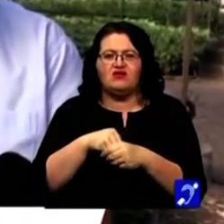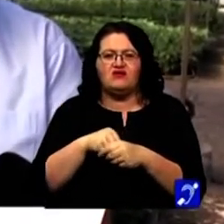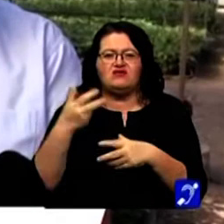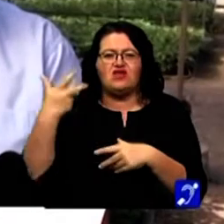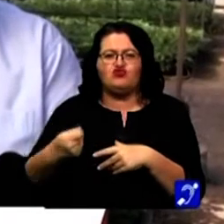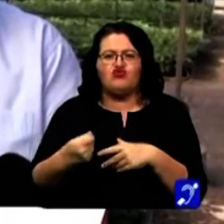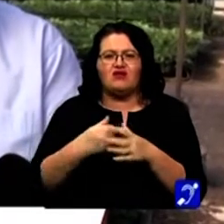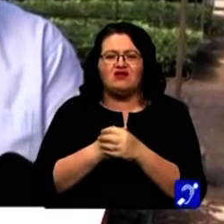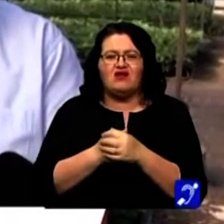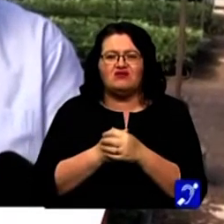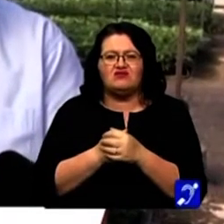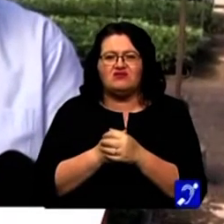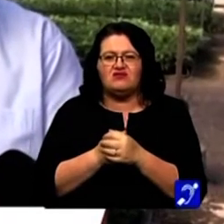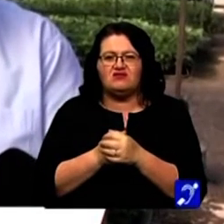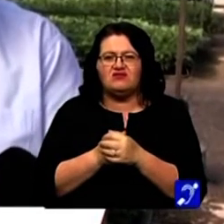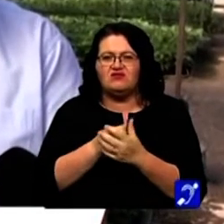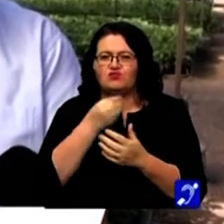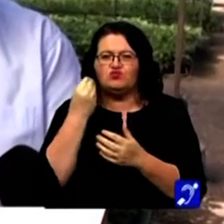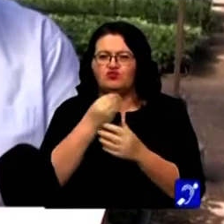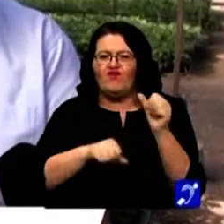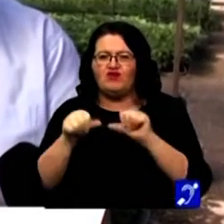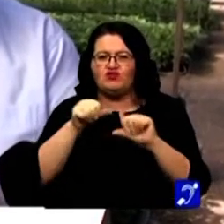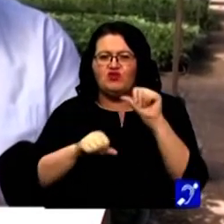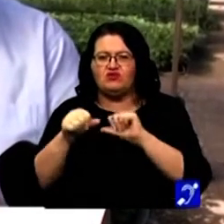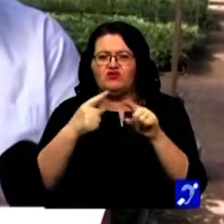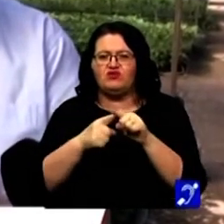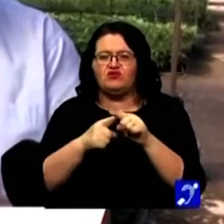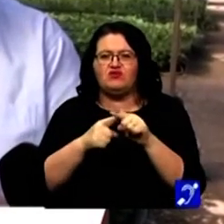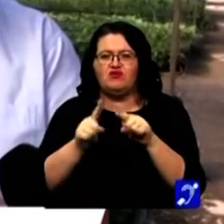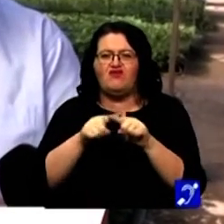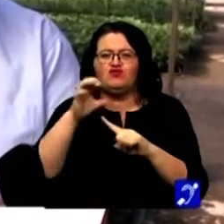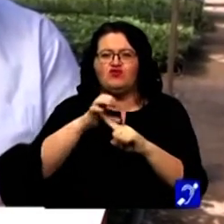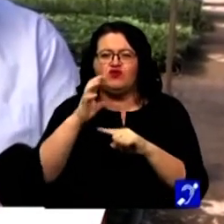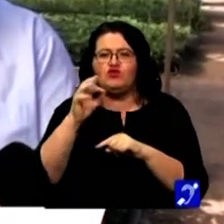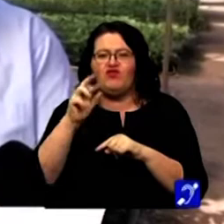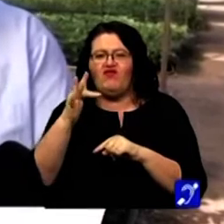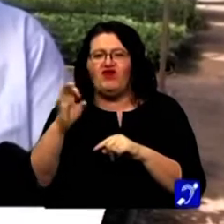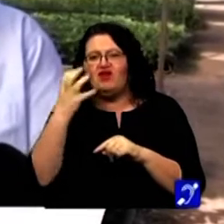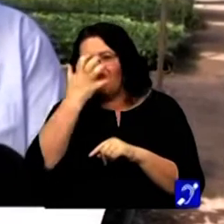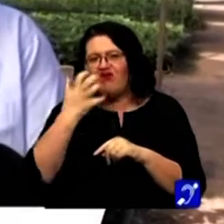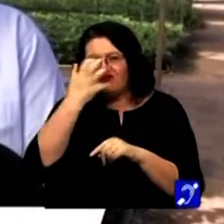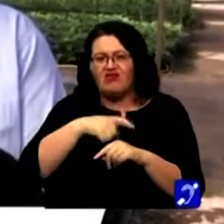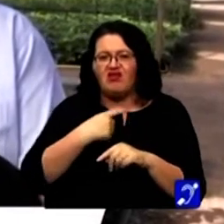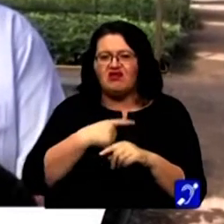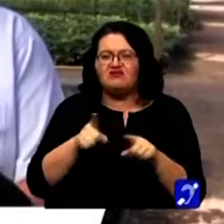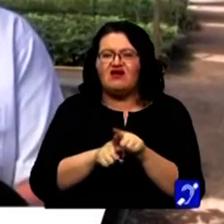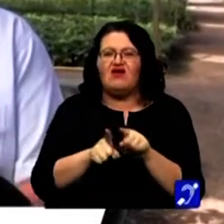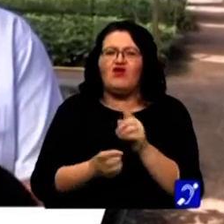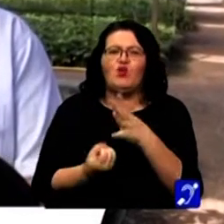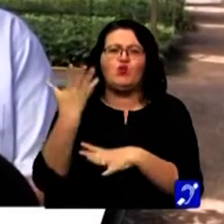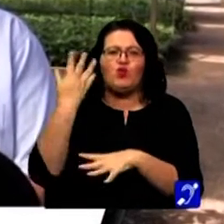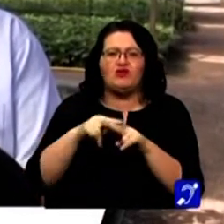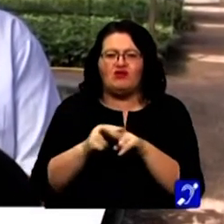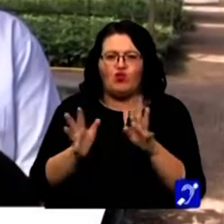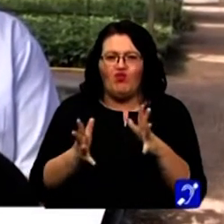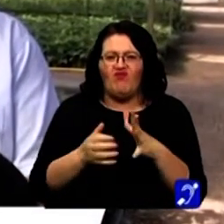diluție cu sporii ciupercii trufă neagră. Este o noutate cumva, dar